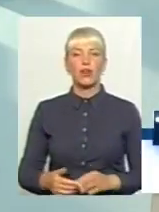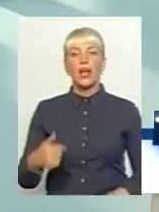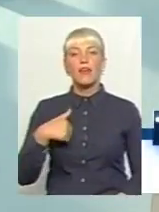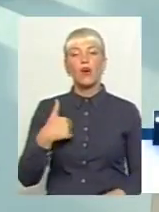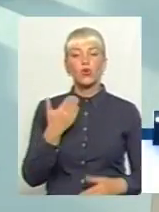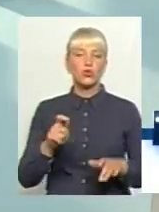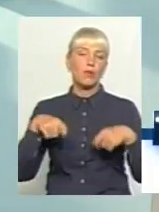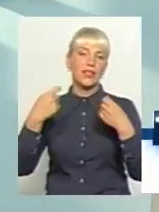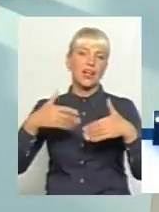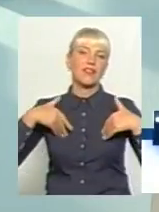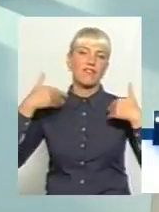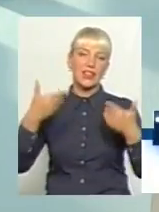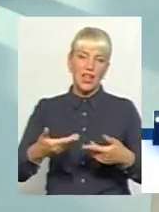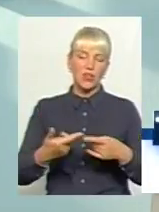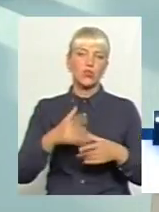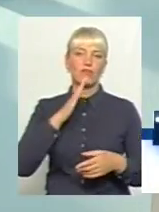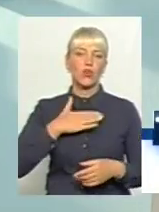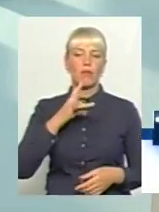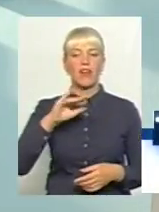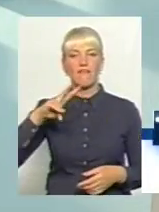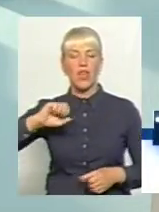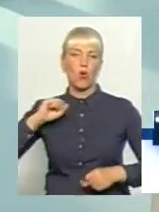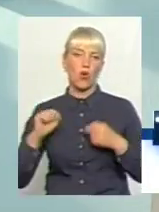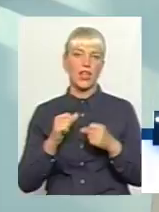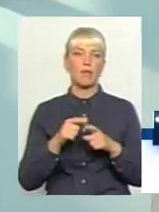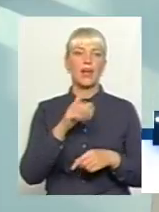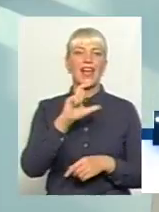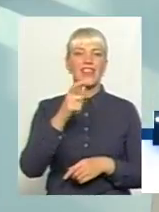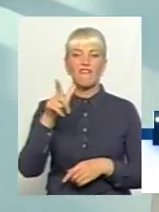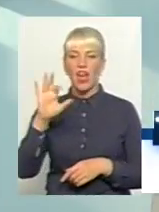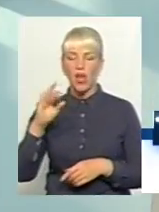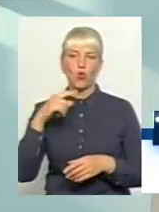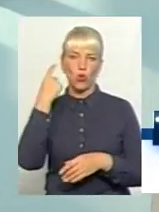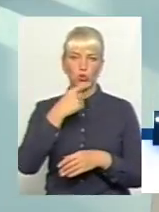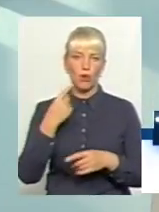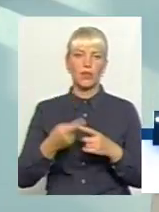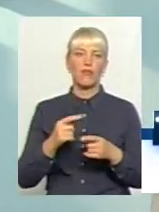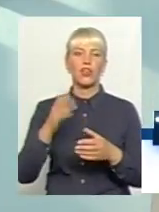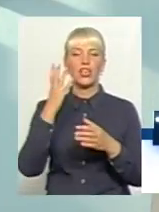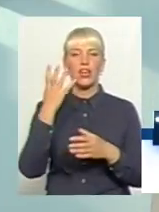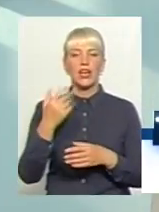і пану Євгену особливо. Я сподіваюся, що ми все таки ще помандруємо українським Кримом, як ми колись домовлялися.